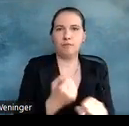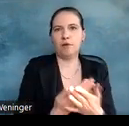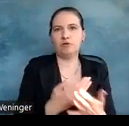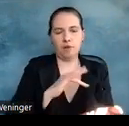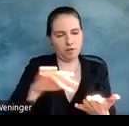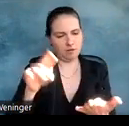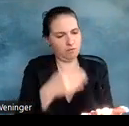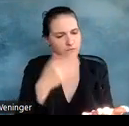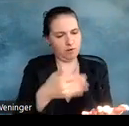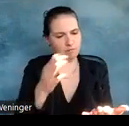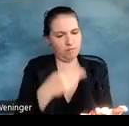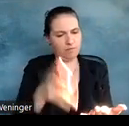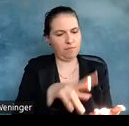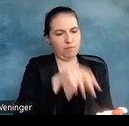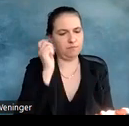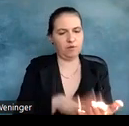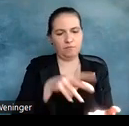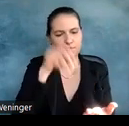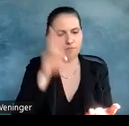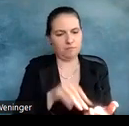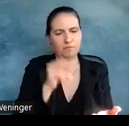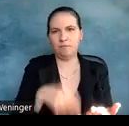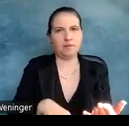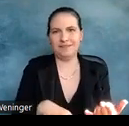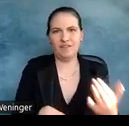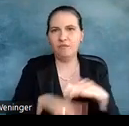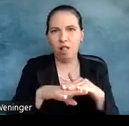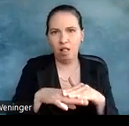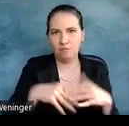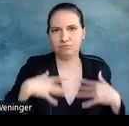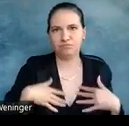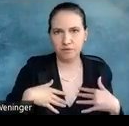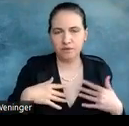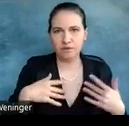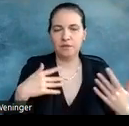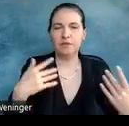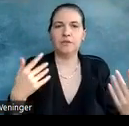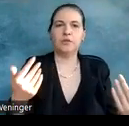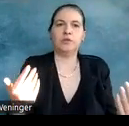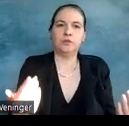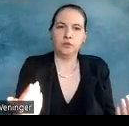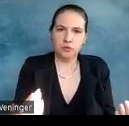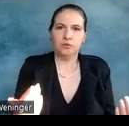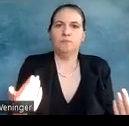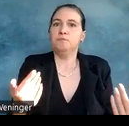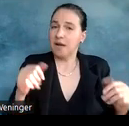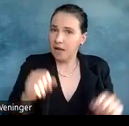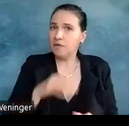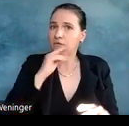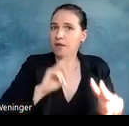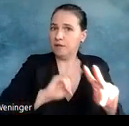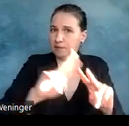nicht mehr, wir nehmen nur noch partiell wahr. Verstärkt das Thema. Wir können einen Großteil davon ändern, indem wir